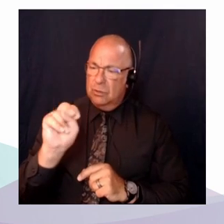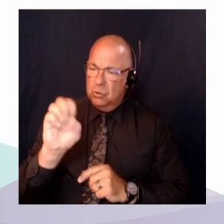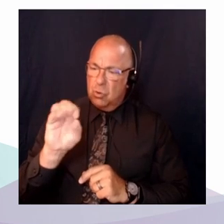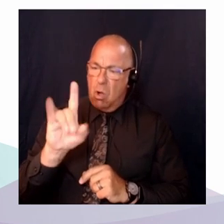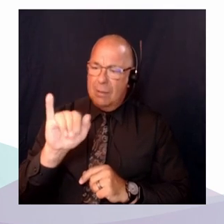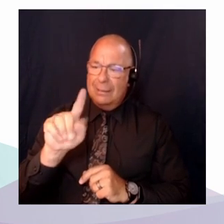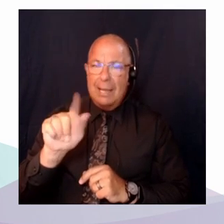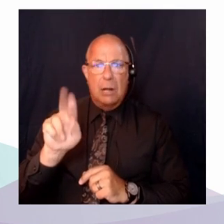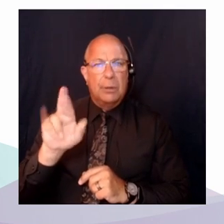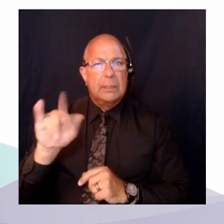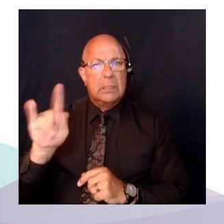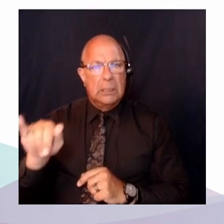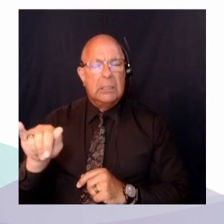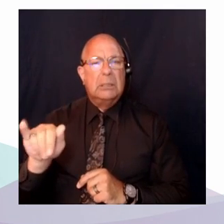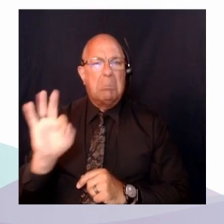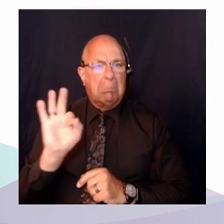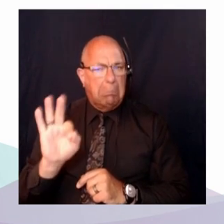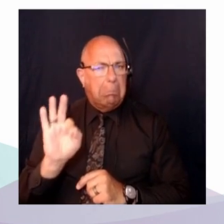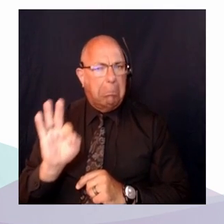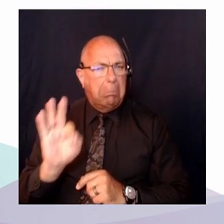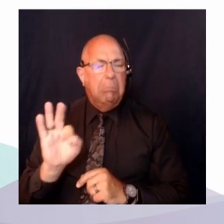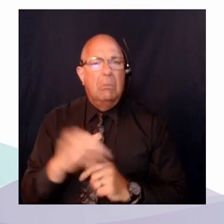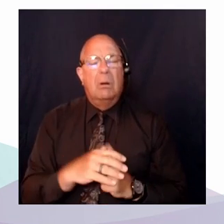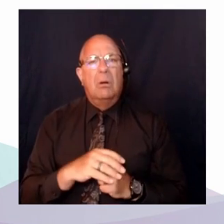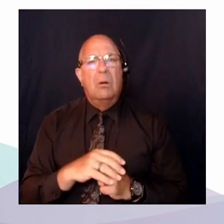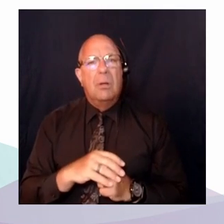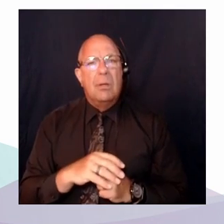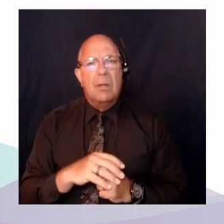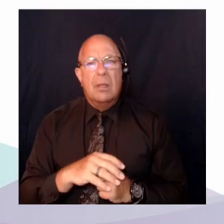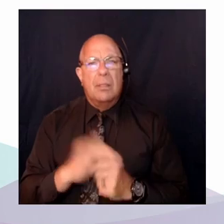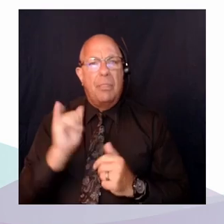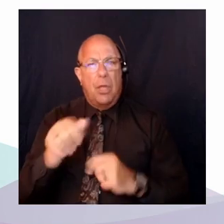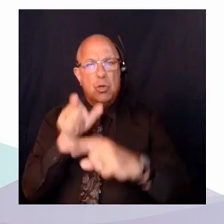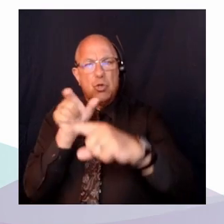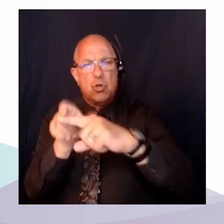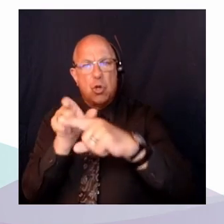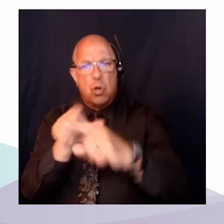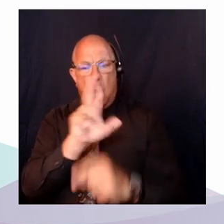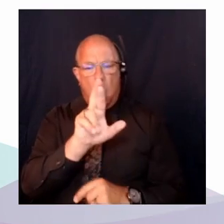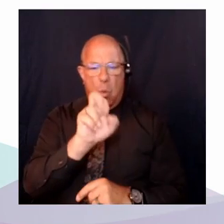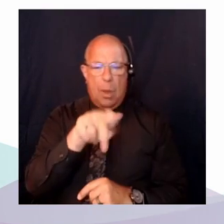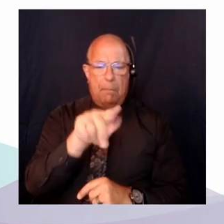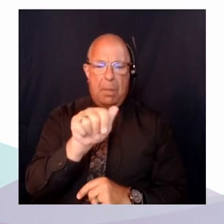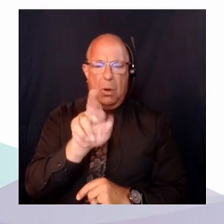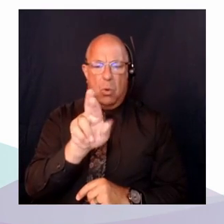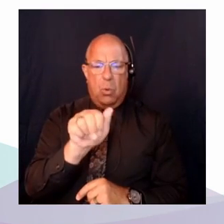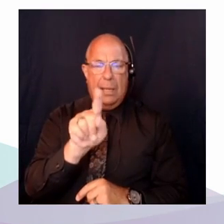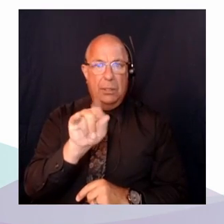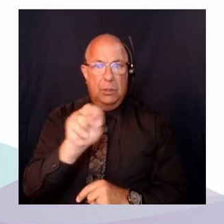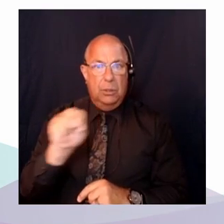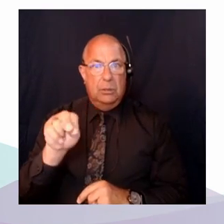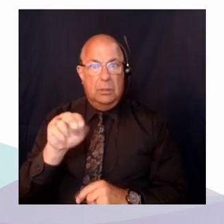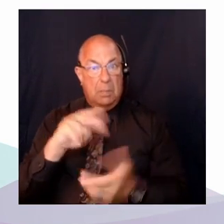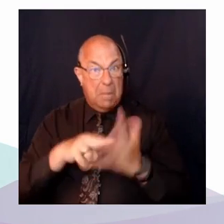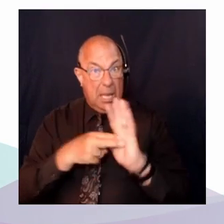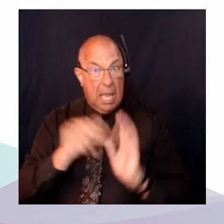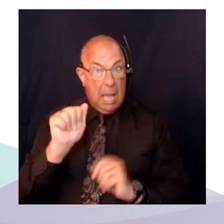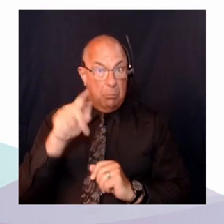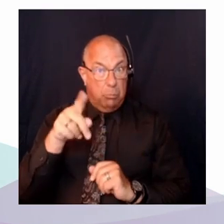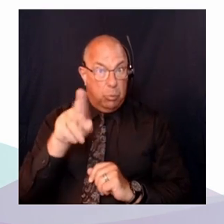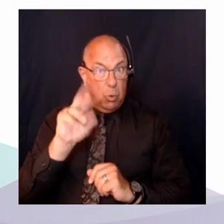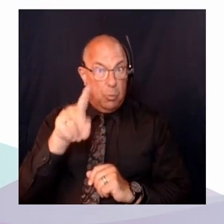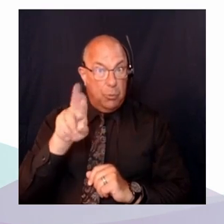réparation, ou est-ce que le terme réparation est approprié? Merci beaucoup pour votre question, qui est en effet très appropriée.